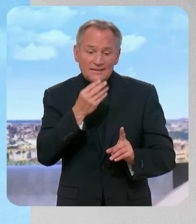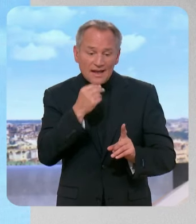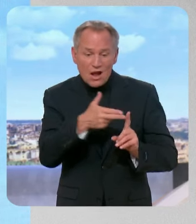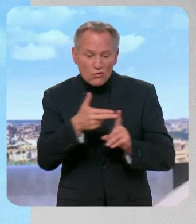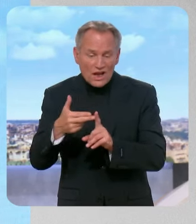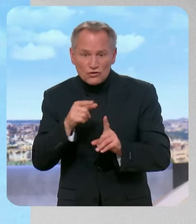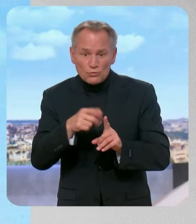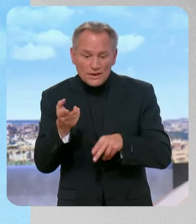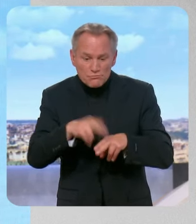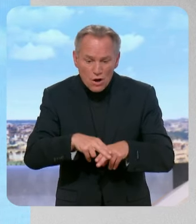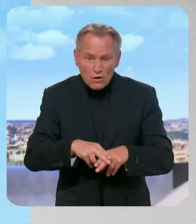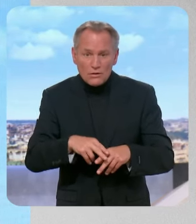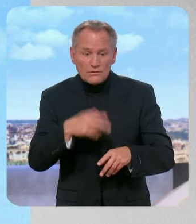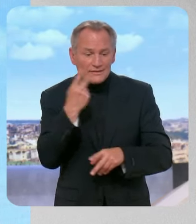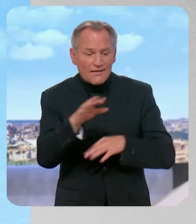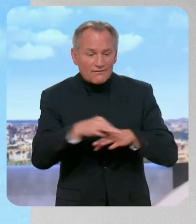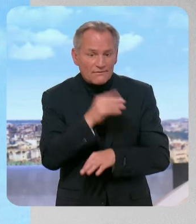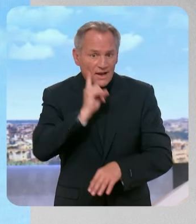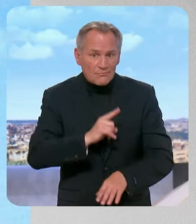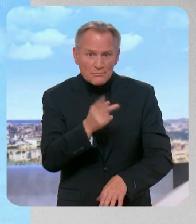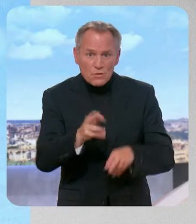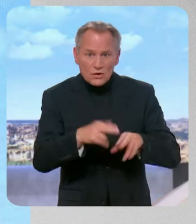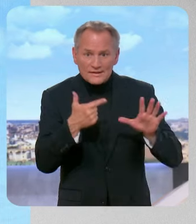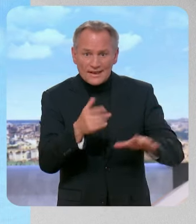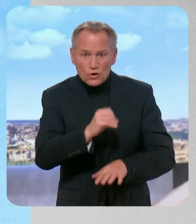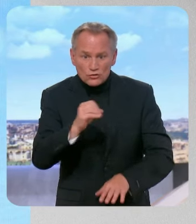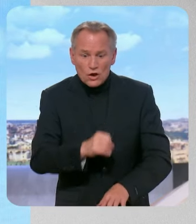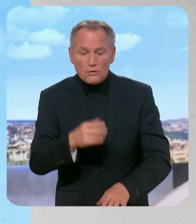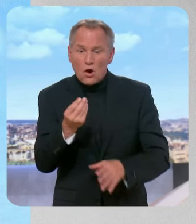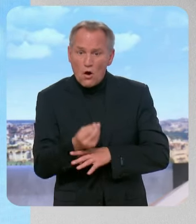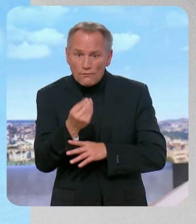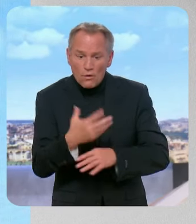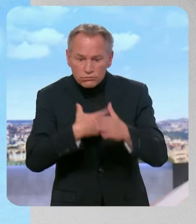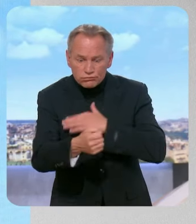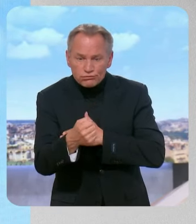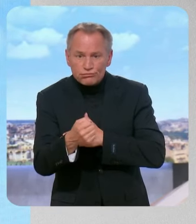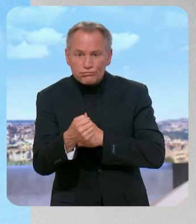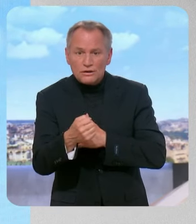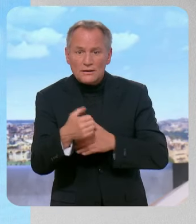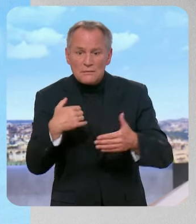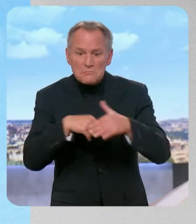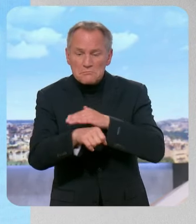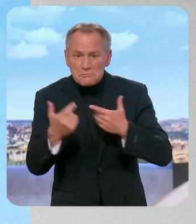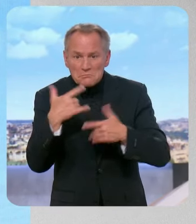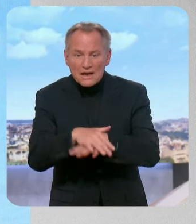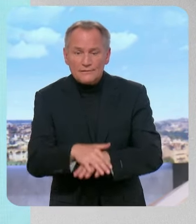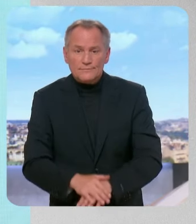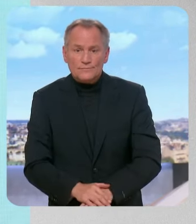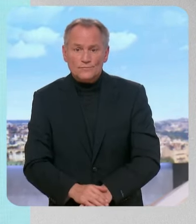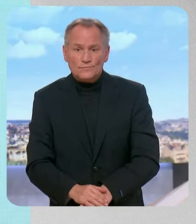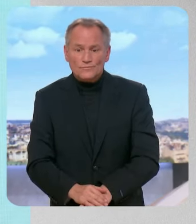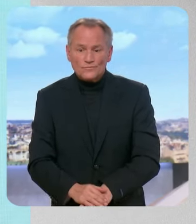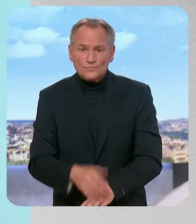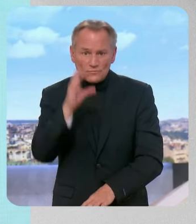7 octobre. Ses enfants ont été kidnappés. Est-ce que ces étudiants demandent la libération des otages ? Malheureusement Ils demandent la fin des partenariats avec